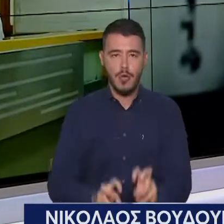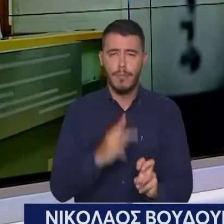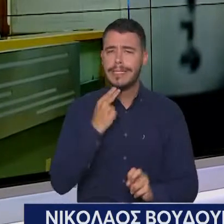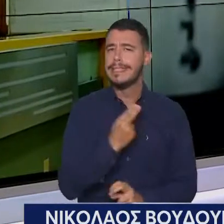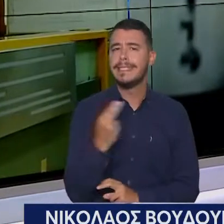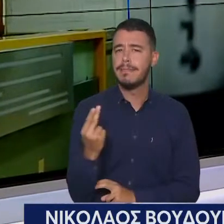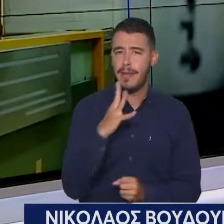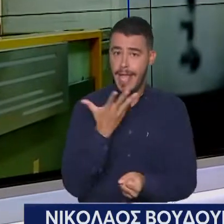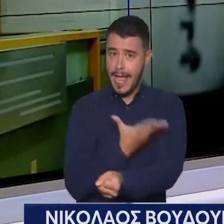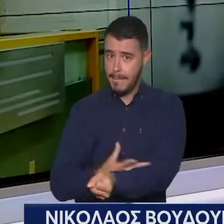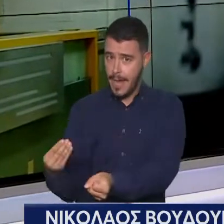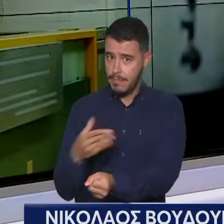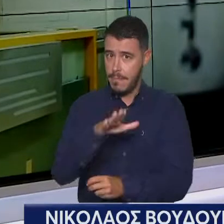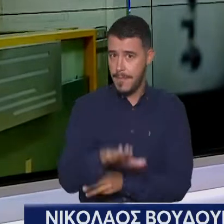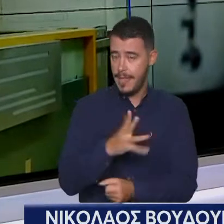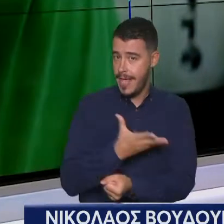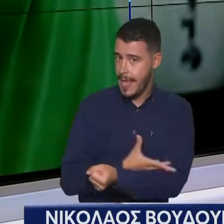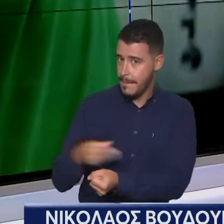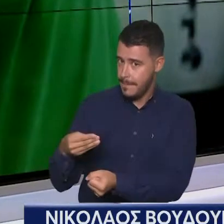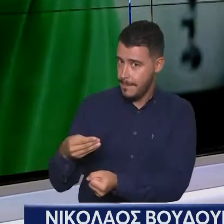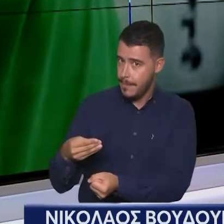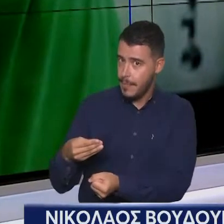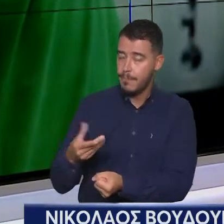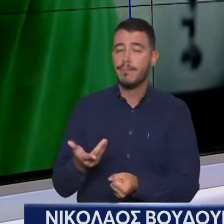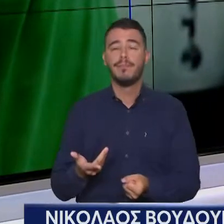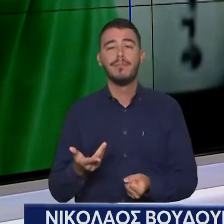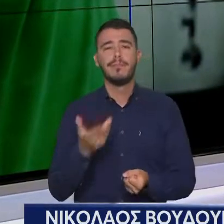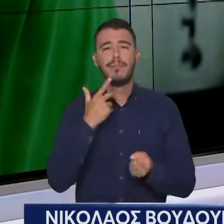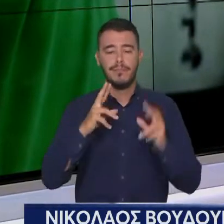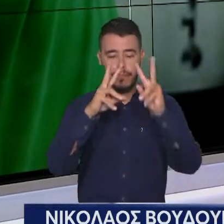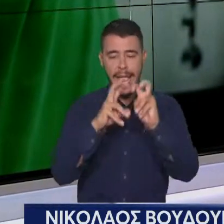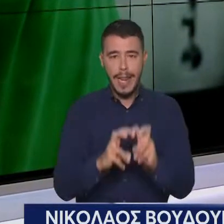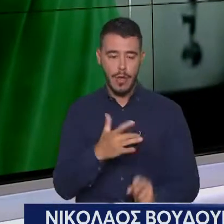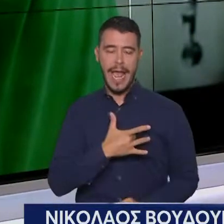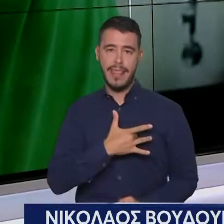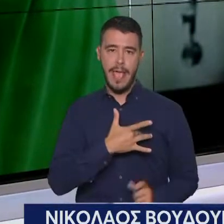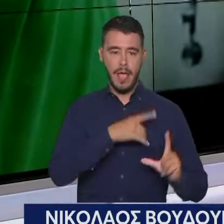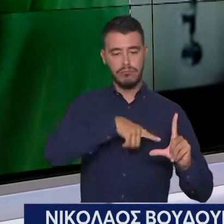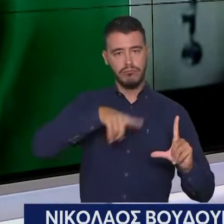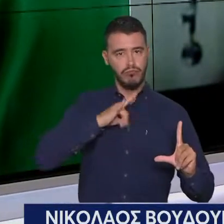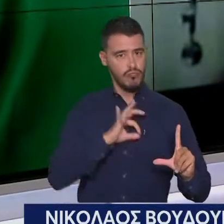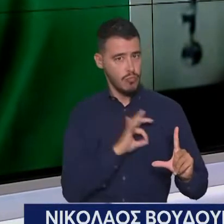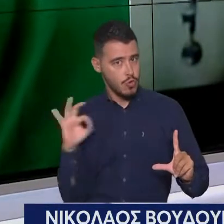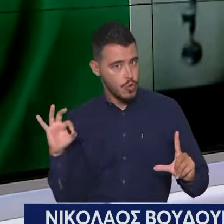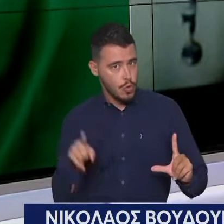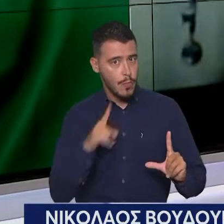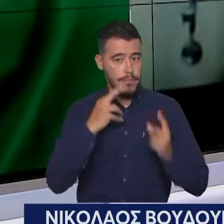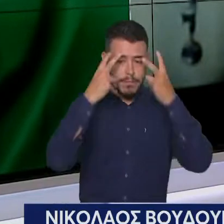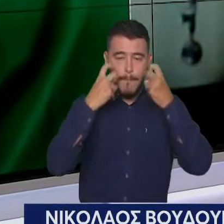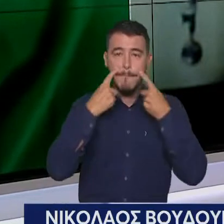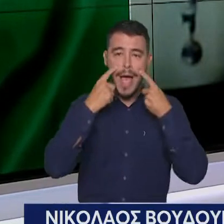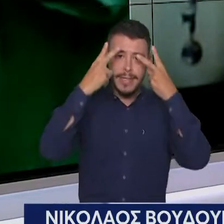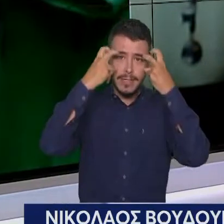Εξετάει σαίματος, σημαίνει ένας έλεγχος καρδιολογικός, έλεγχος στα μάτια,